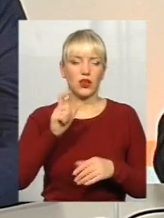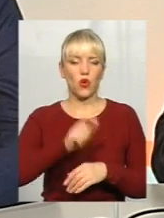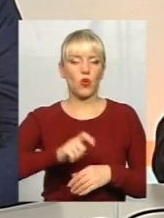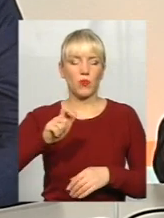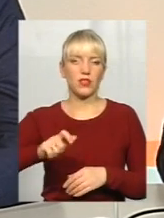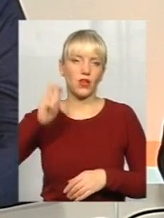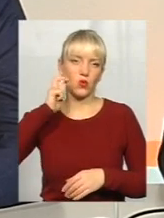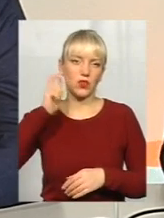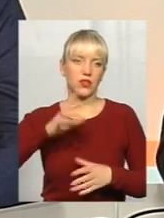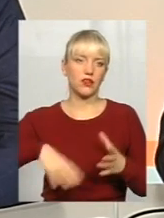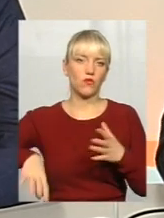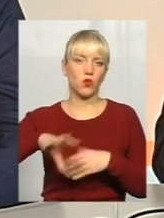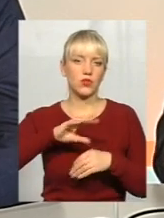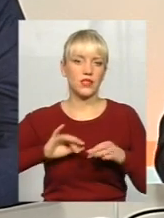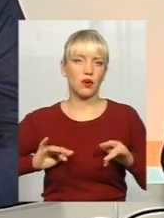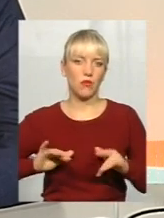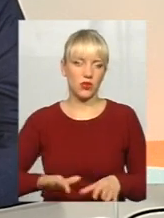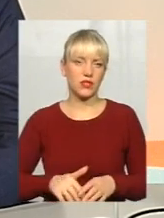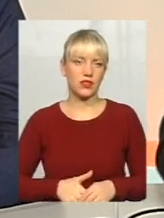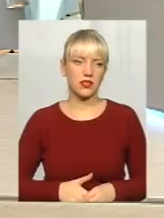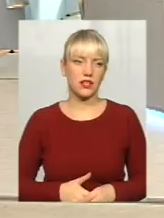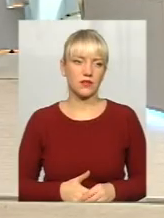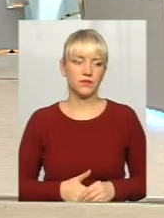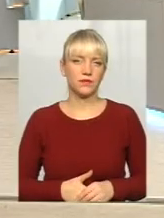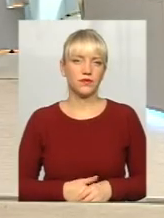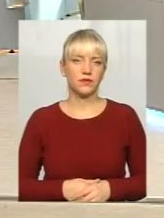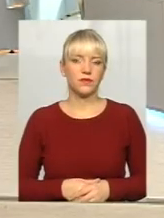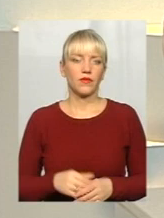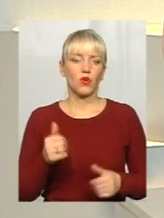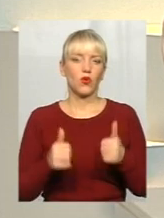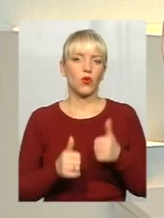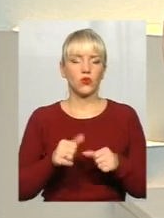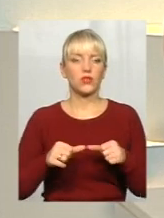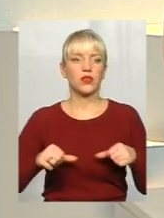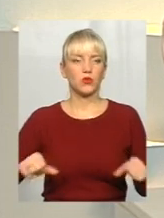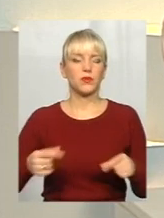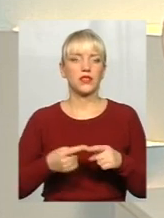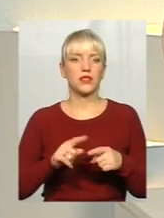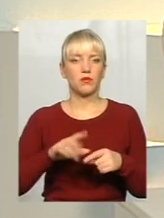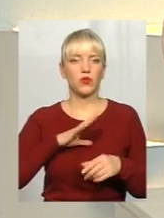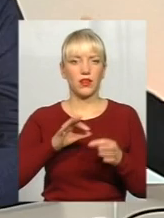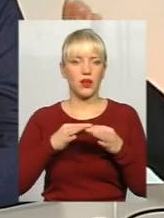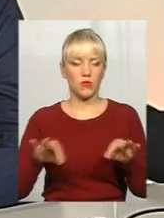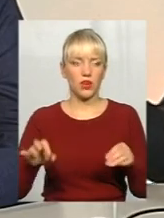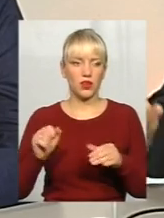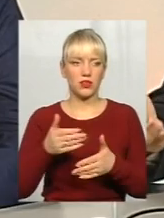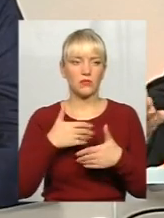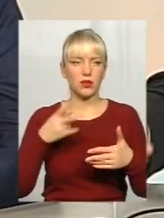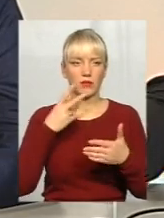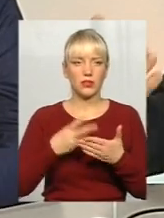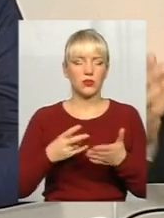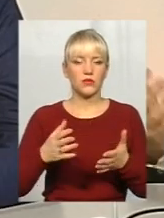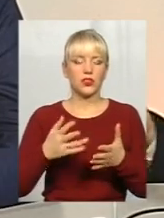в всіх процесах, і політичних, і законних. Конкурсній комісії це була демократія. Так, якраз ми бачимо широку